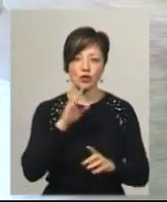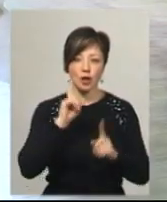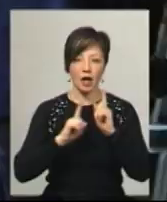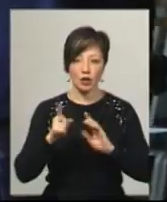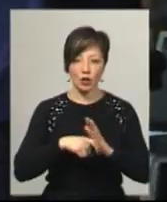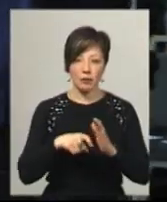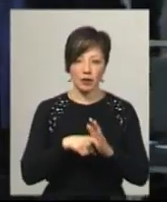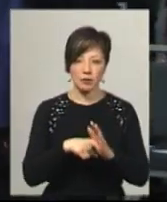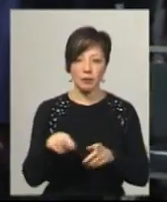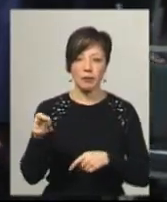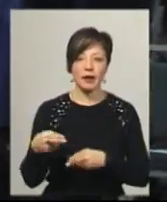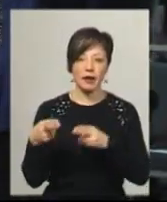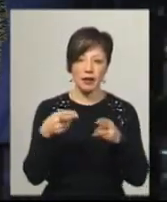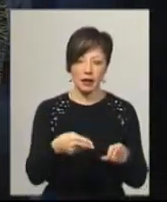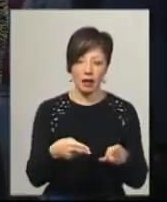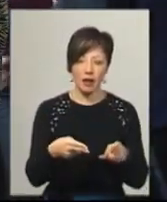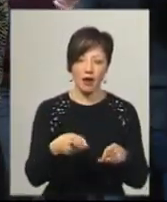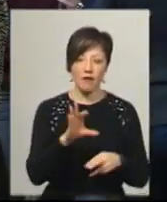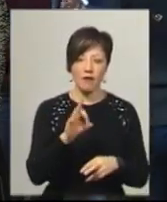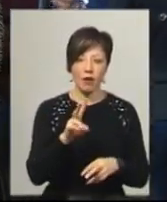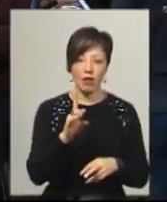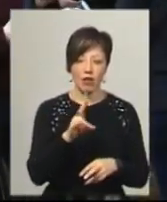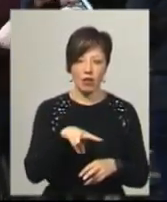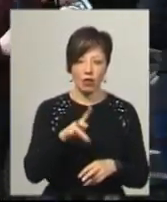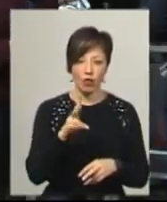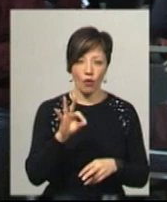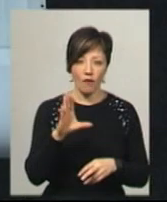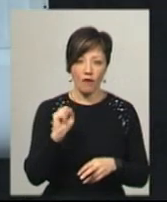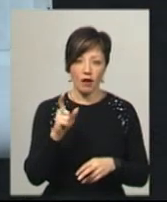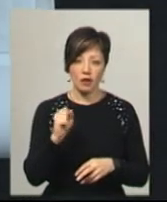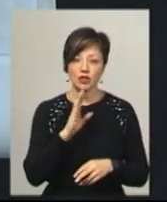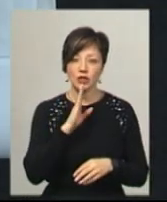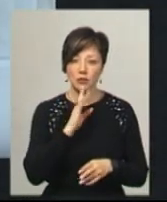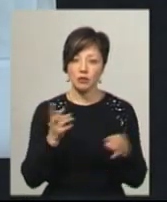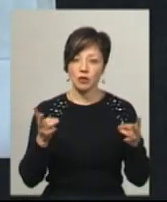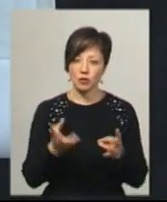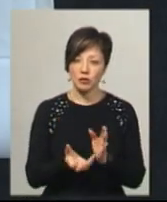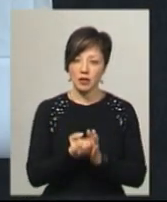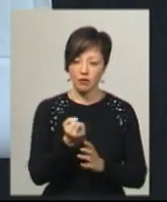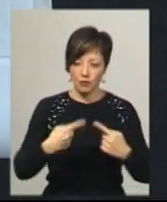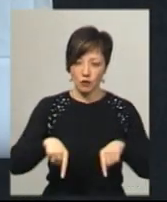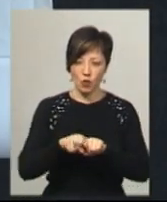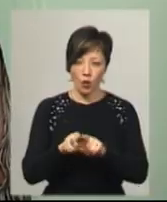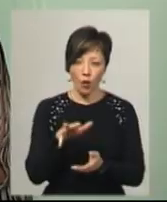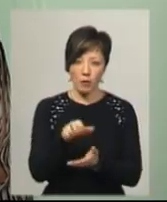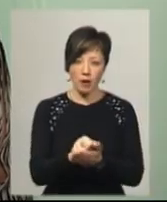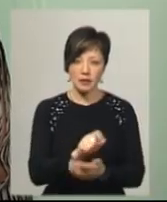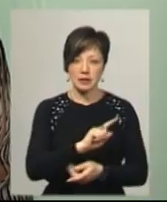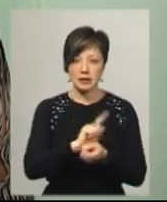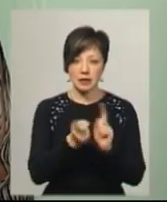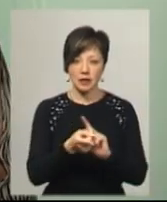Донбасу» Наталія Крупіна приїхала на форум з Волновахи. Каже, жінки в зоні ОС потребують підтримку, хоч і стали за час війни дуже сильними.